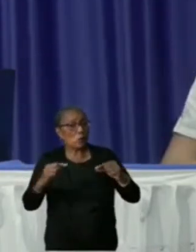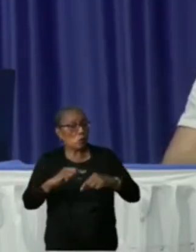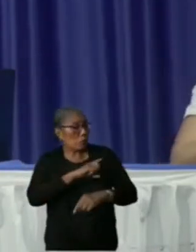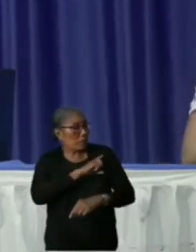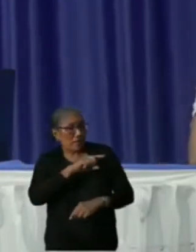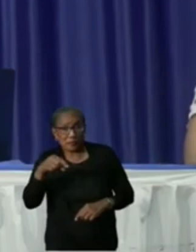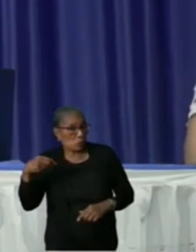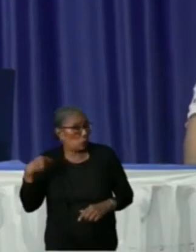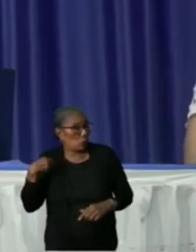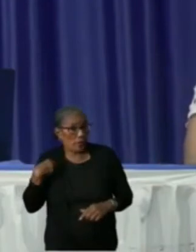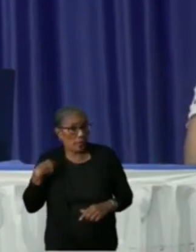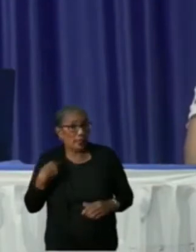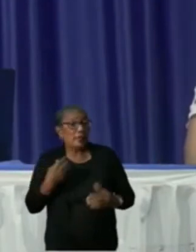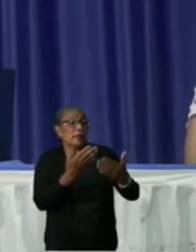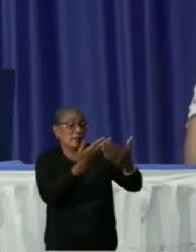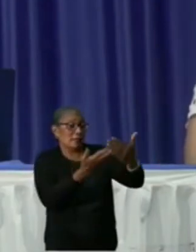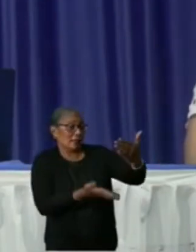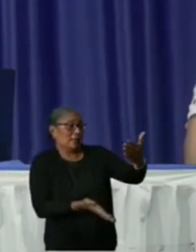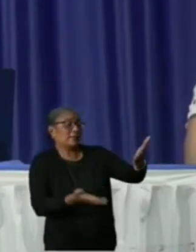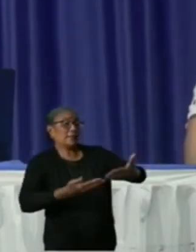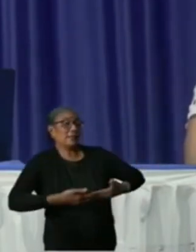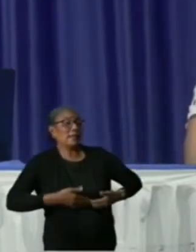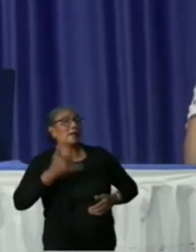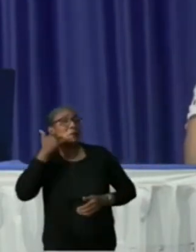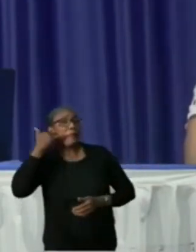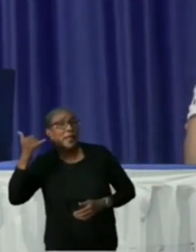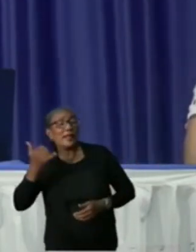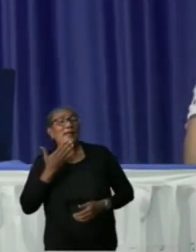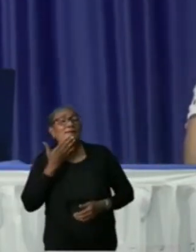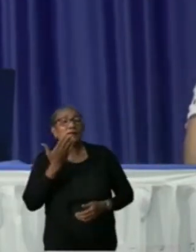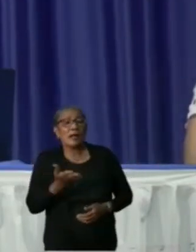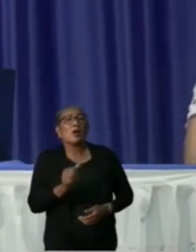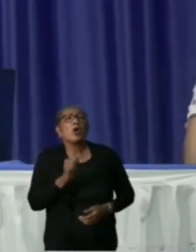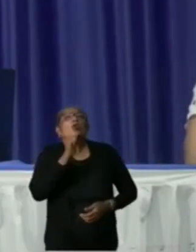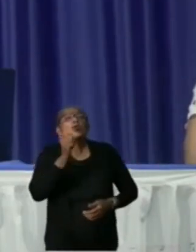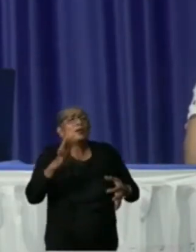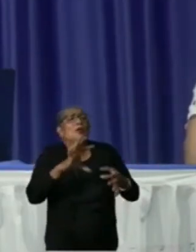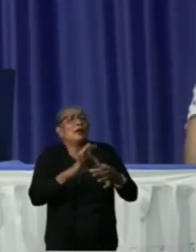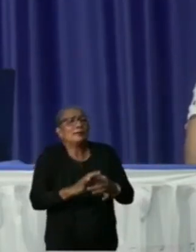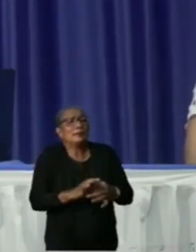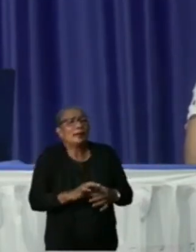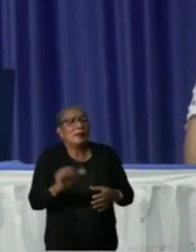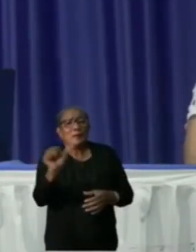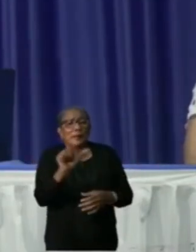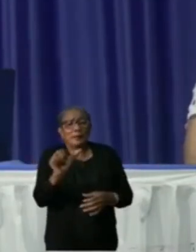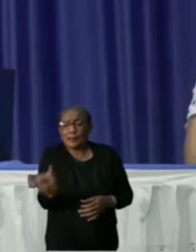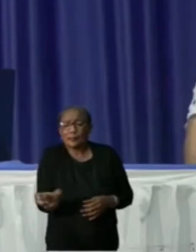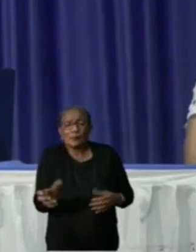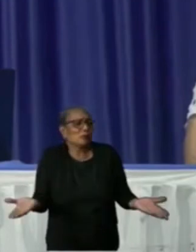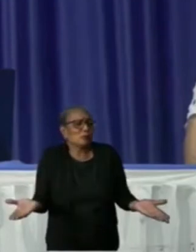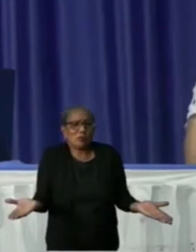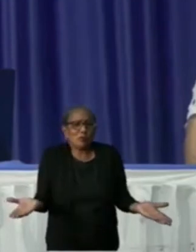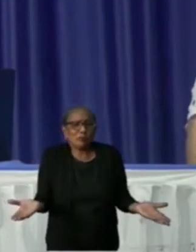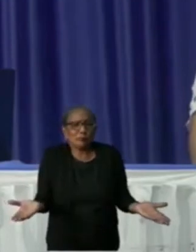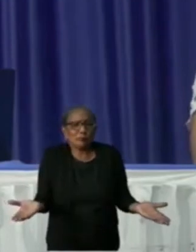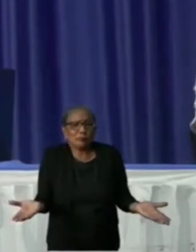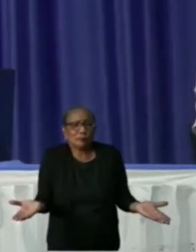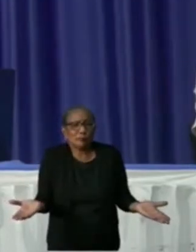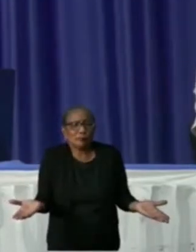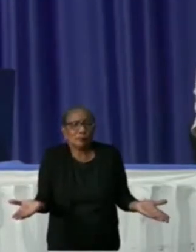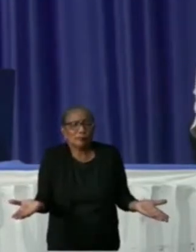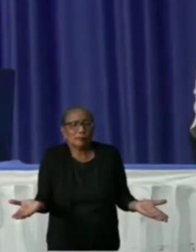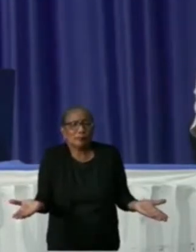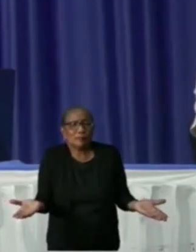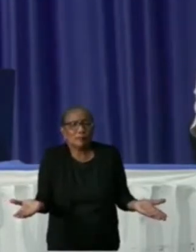wij een lijst krijgen, we bellen en vragen wie is in contact gekomen met meneer X.